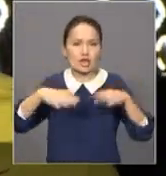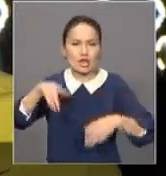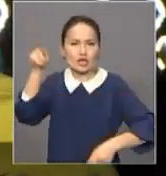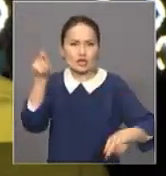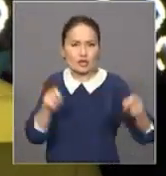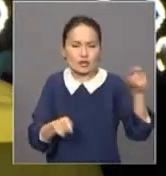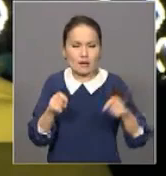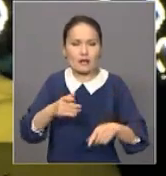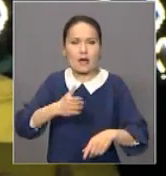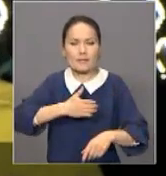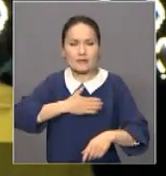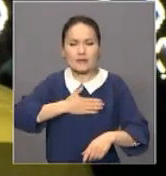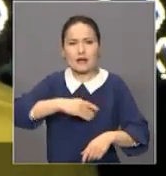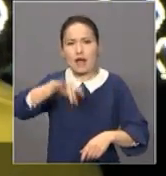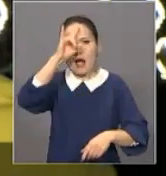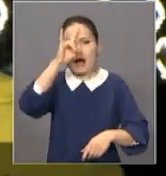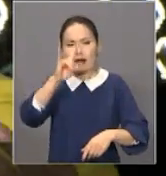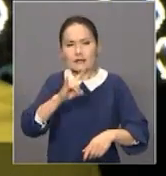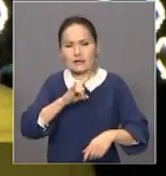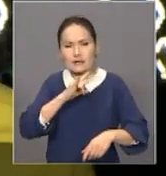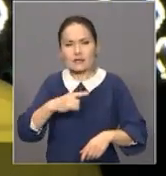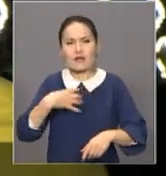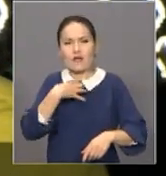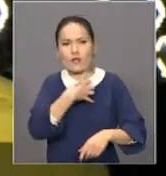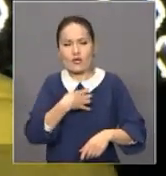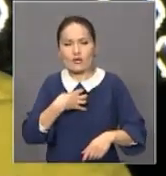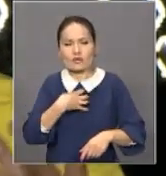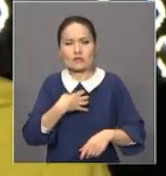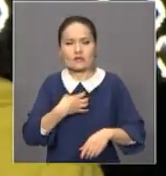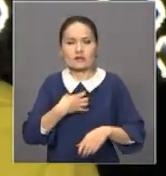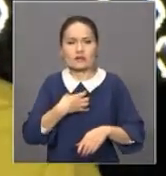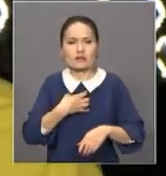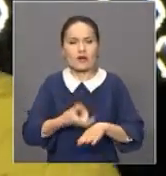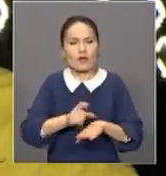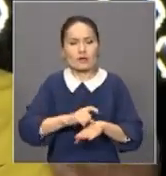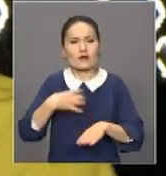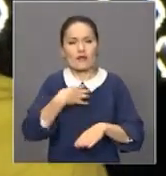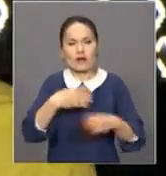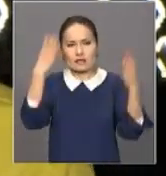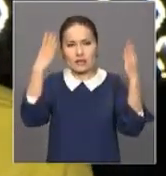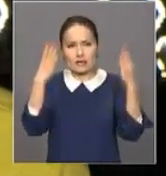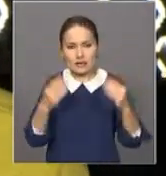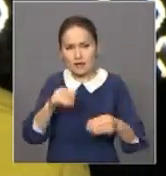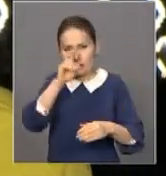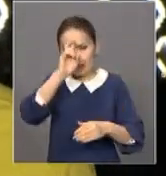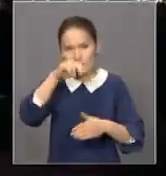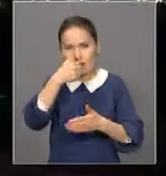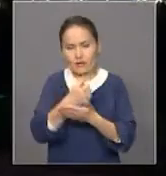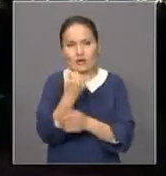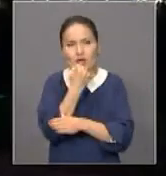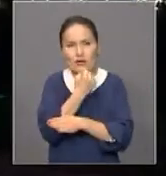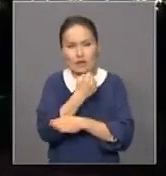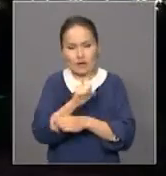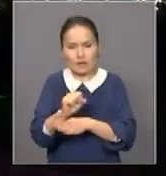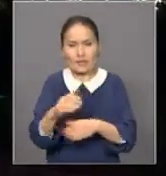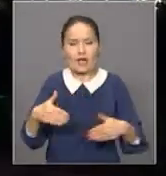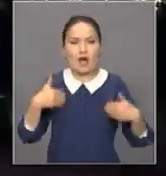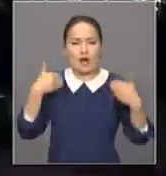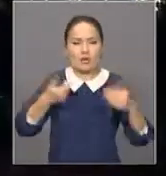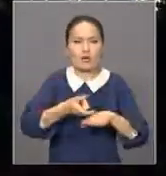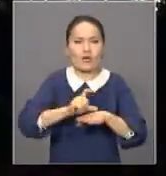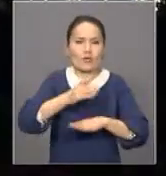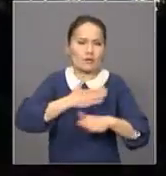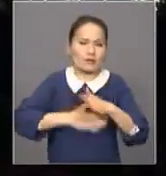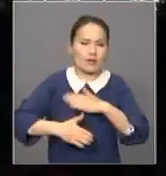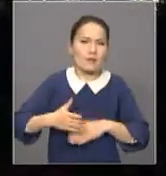бүмді еліміздің айтулы оқыларын бірі, яғни сайлауды елбасымыздың женіспенден естіп, үлкен асақ қуанышта обжатыр. Елбасымыздың женісі ол,